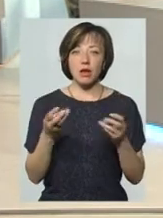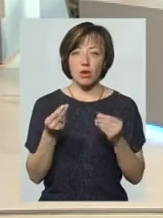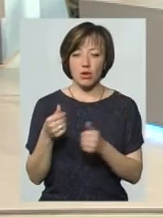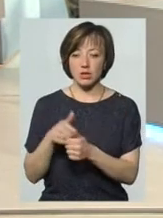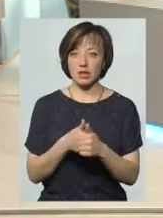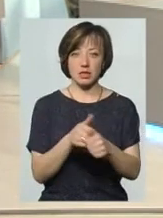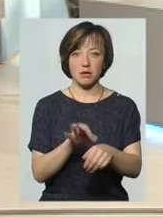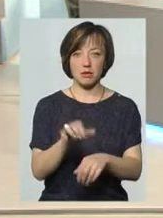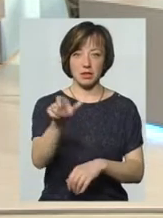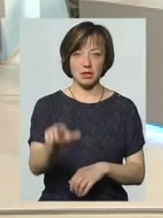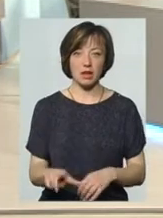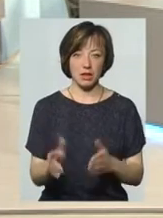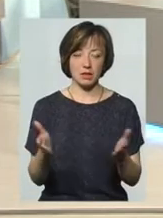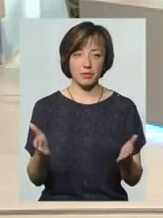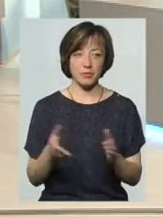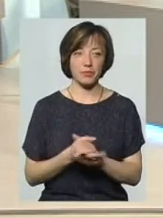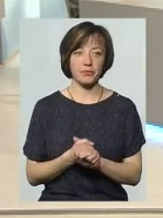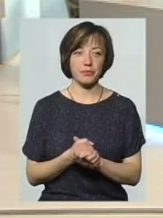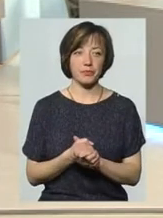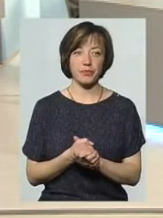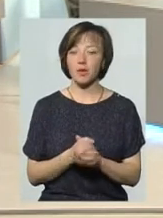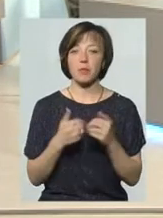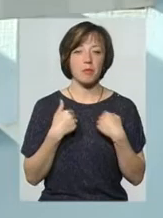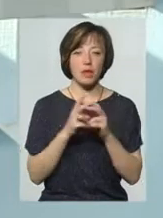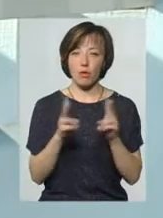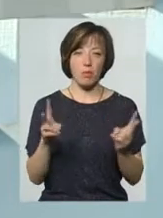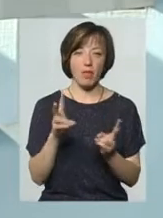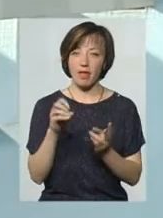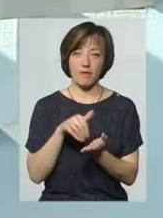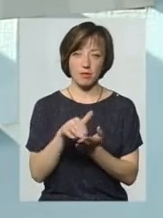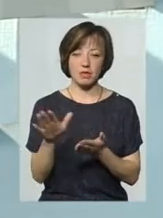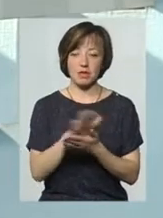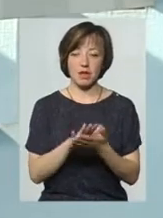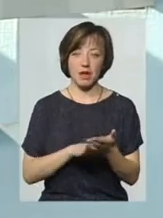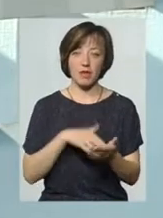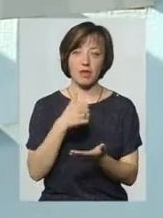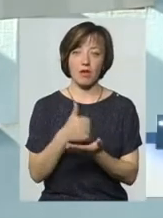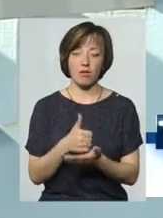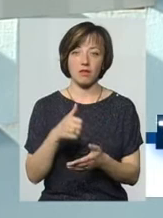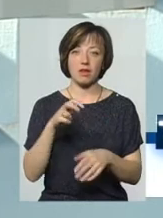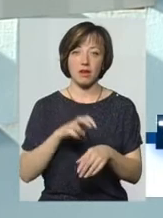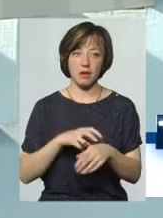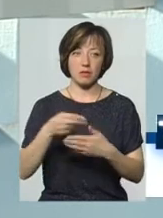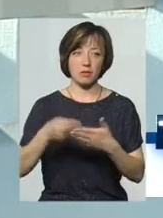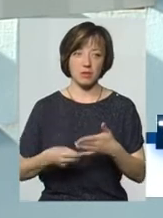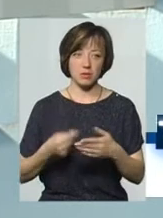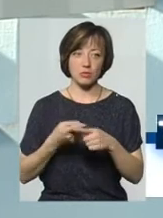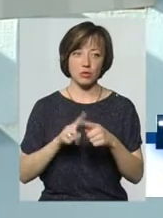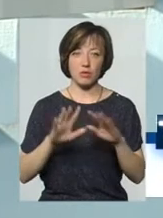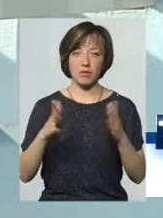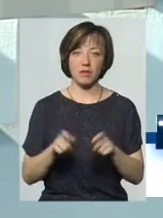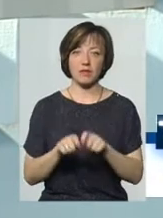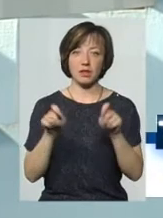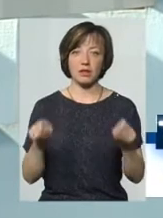ходять за пацієнтом. Немає, але ми нікому не відмовляємо. Пишеться заява на ім'я головного лікаря, ми підписуємо її по даному випадку.